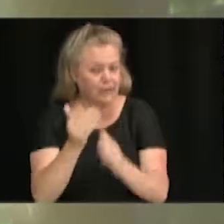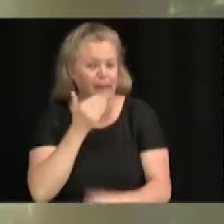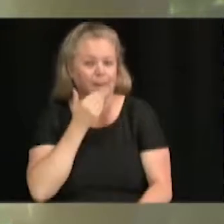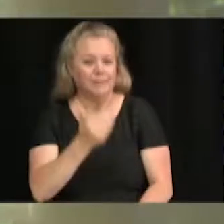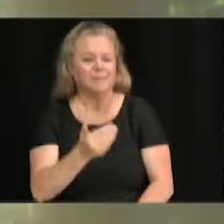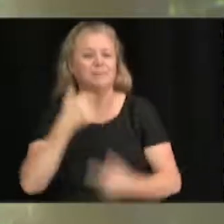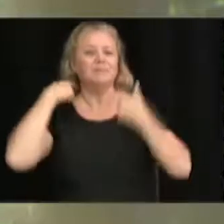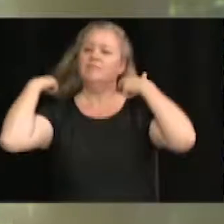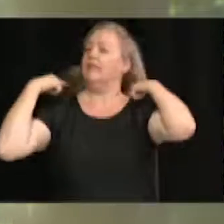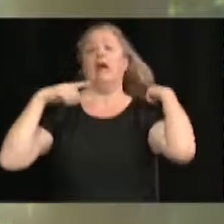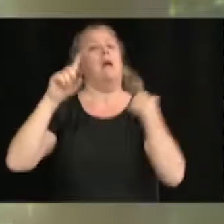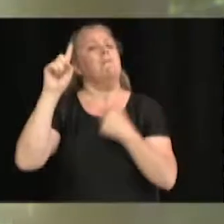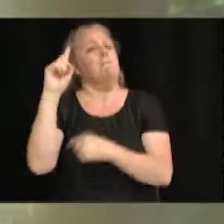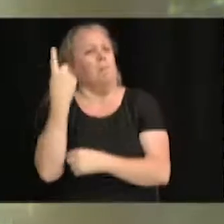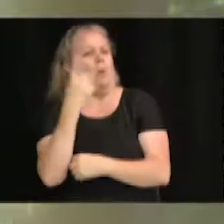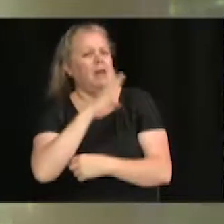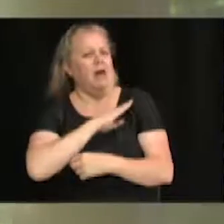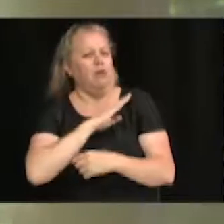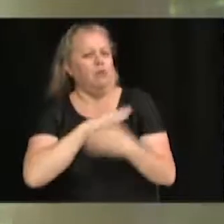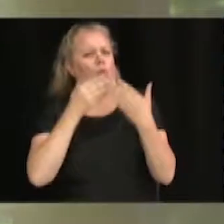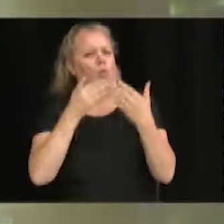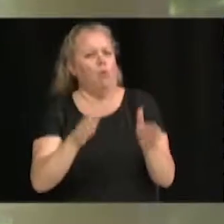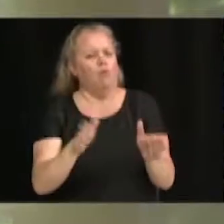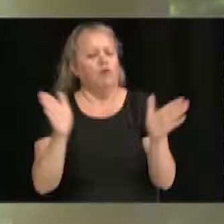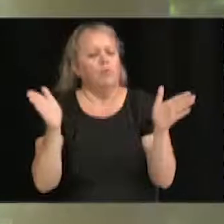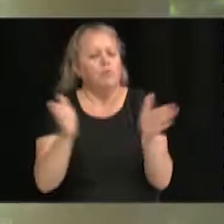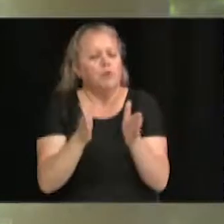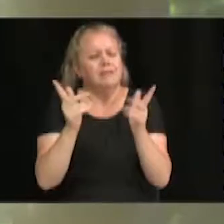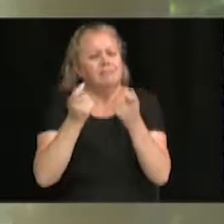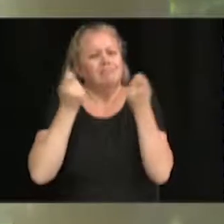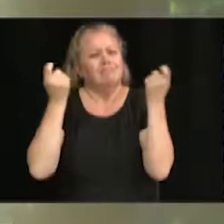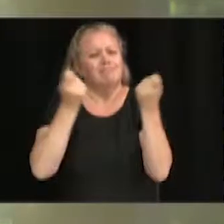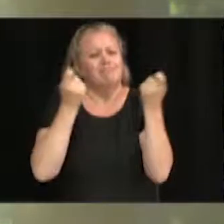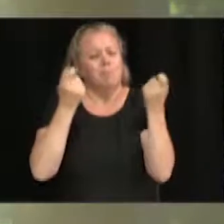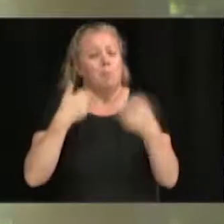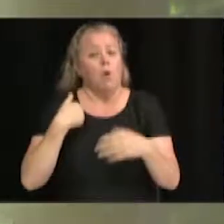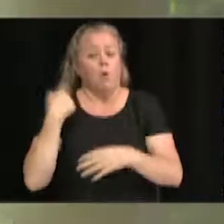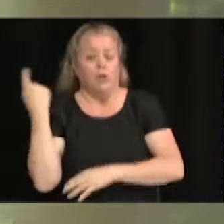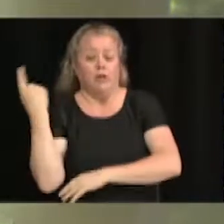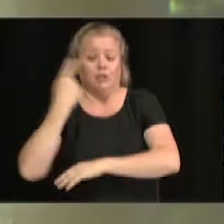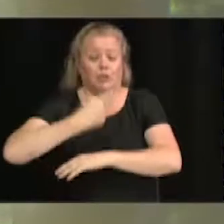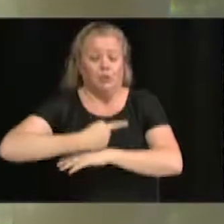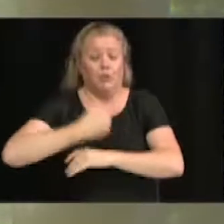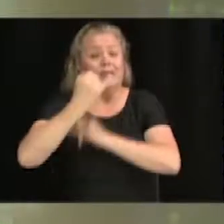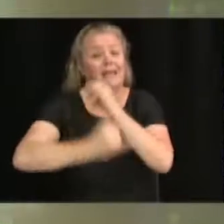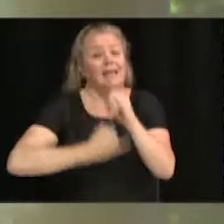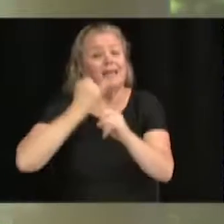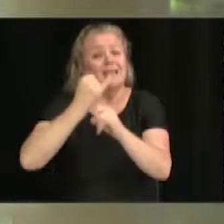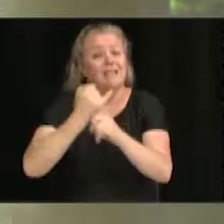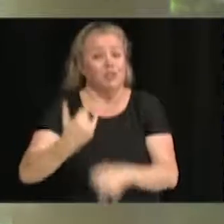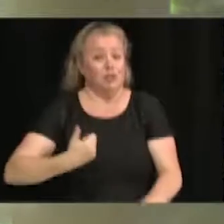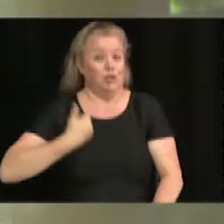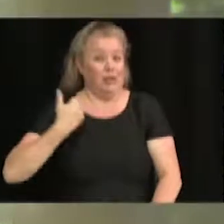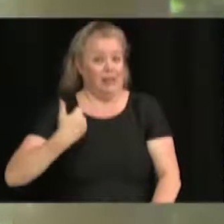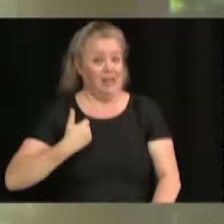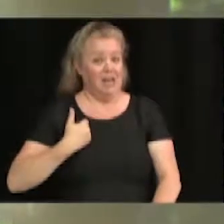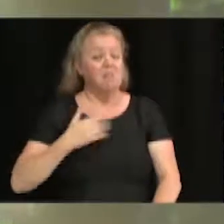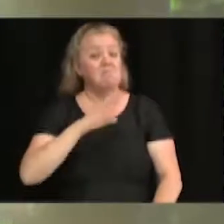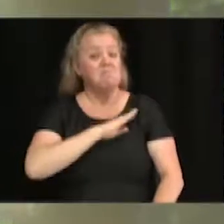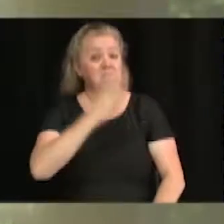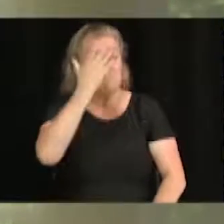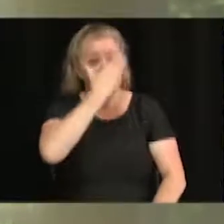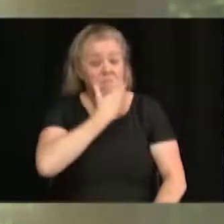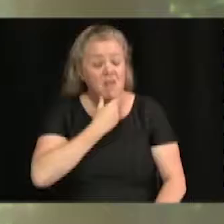commencer par une cérémonie. Aujourd'hui, c'est la Journée internationale de la jeunesse. Il y eu d'ailleurs une belle activité qui s'est déroulée au parc de la